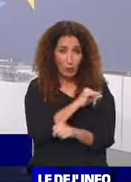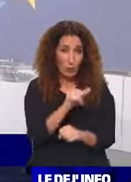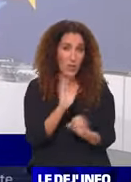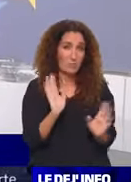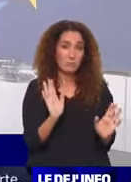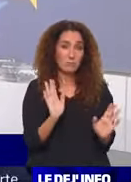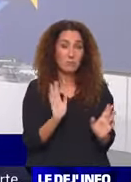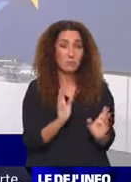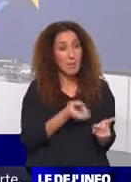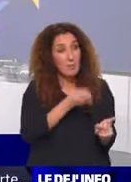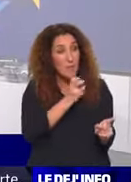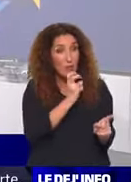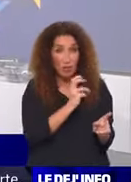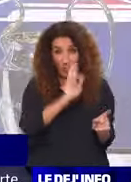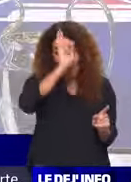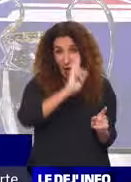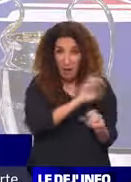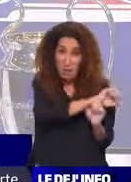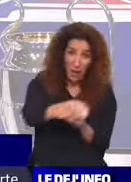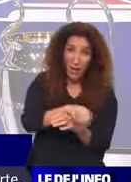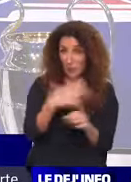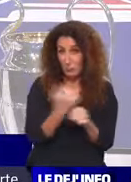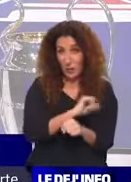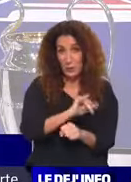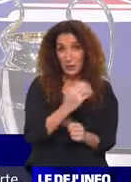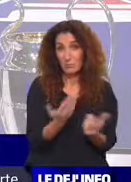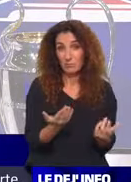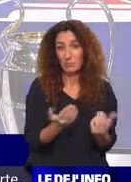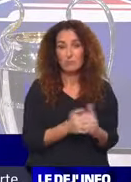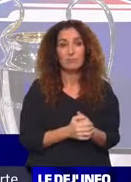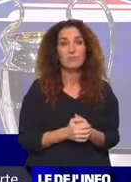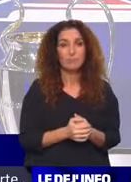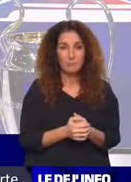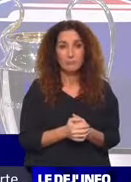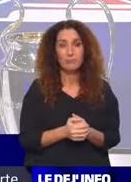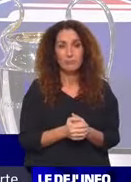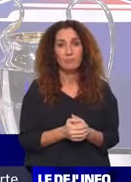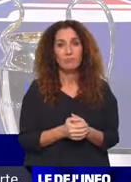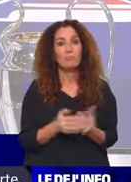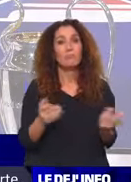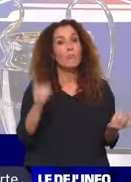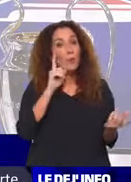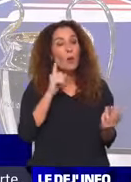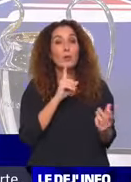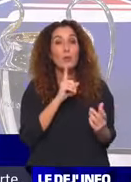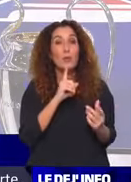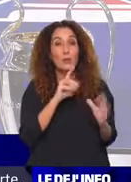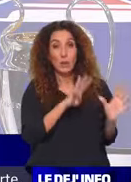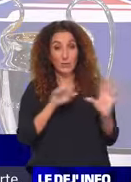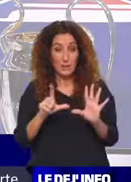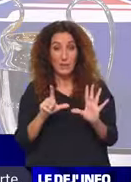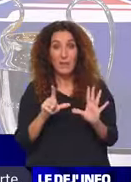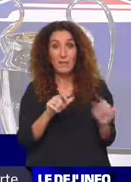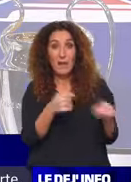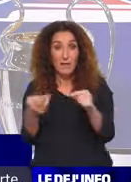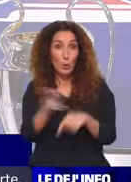que le PSG n'a jamais bâtie. Il faut remonter un petit peu plus loin quand même, puisque depuis 97, il y une finale à les retours